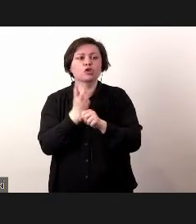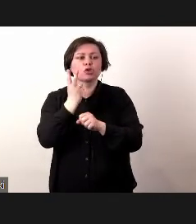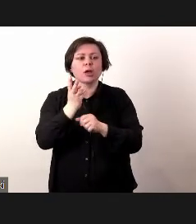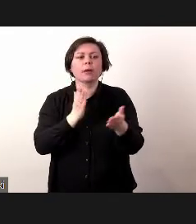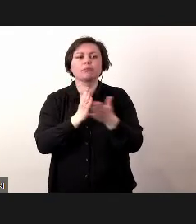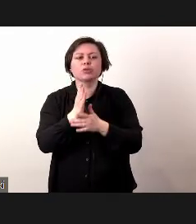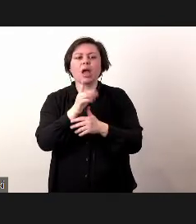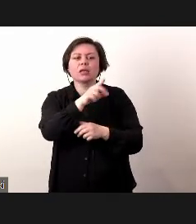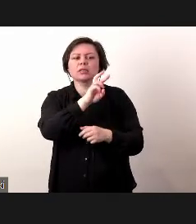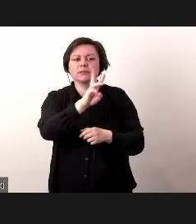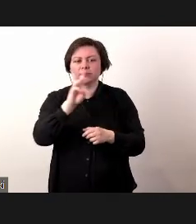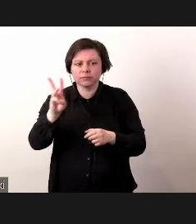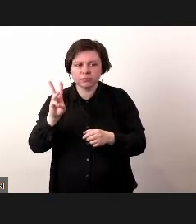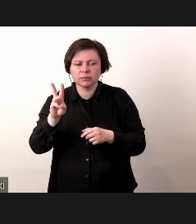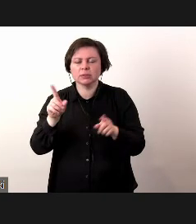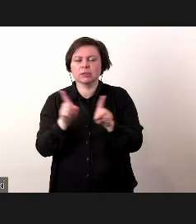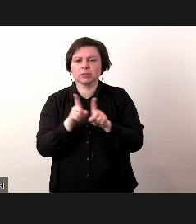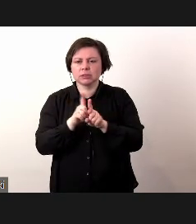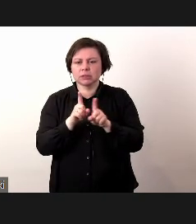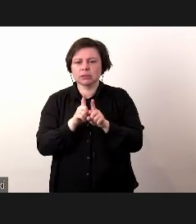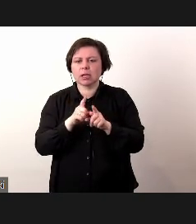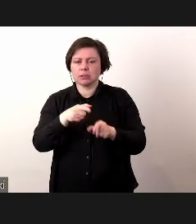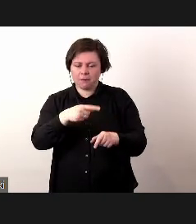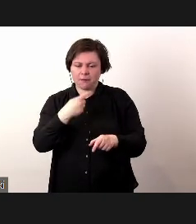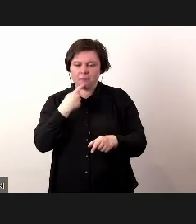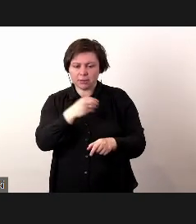przeglądarkę, także w wersji polskiej.